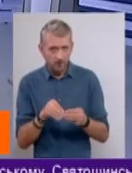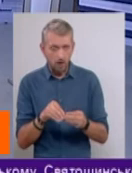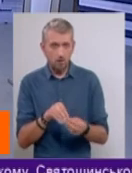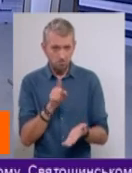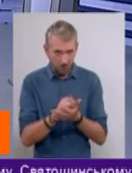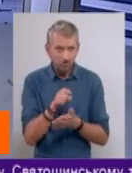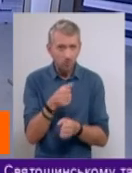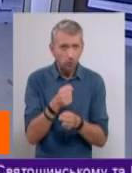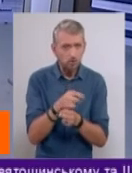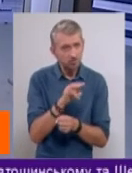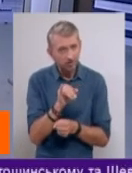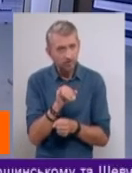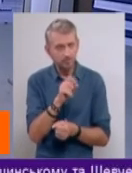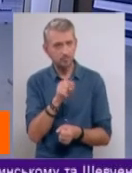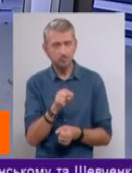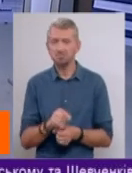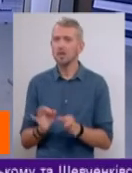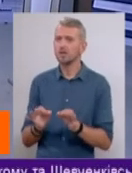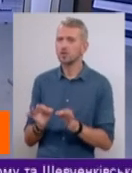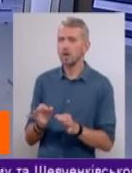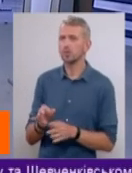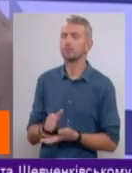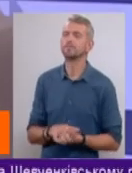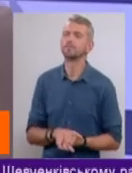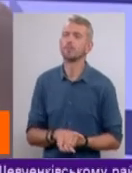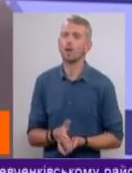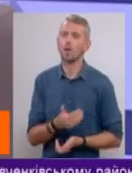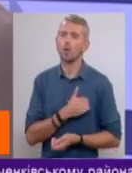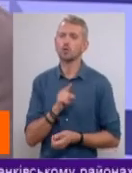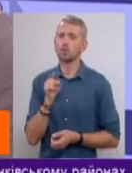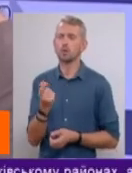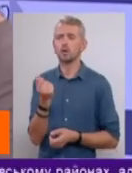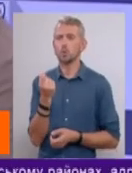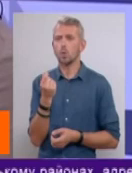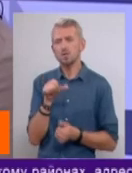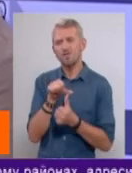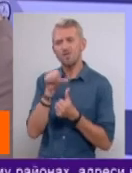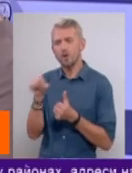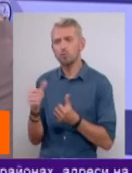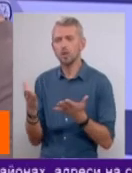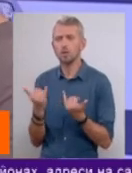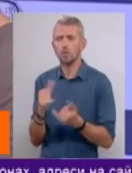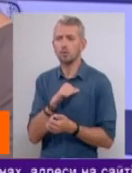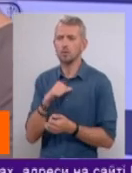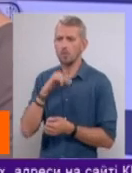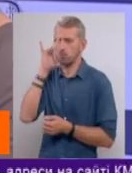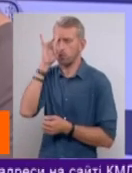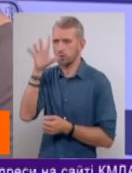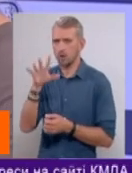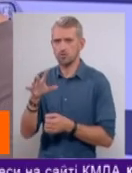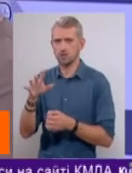робити? Звичайно. Пан Олександр, хочу, щоб ви трошечки виокремили, які сьогодні найпопулярніші